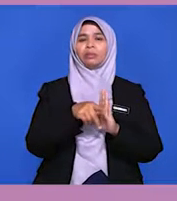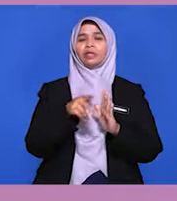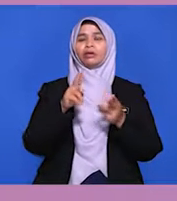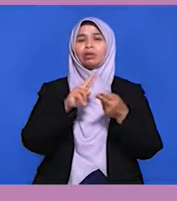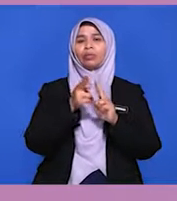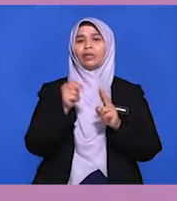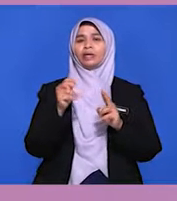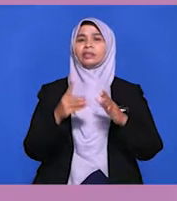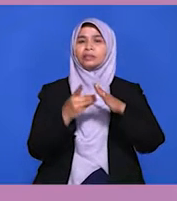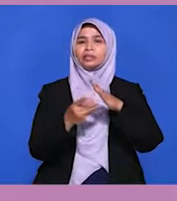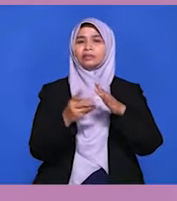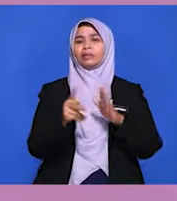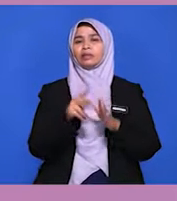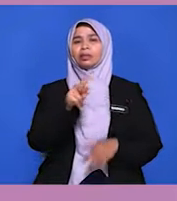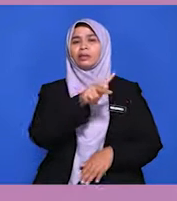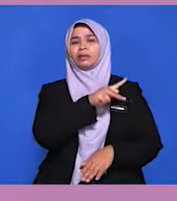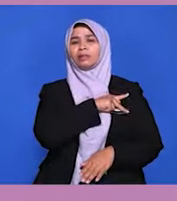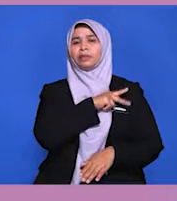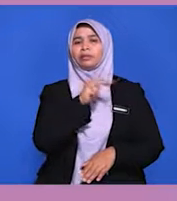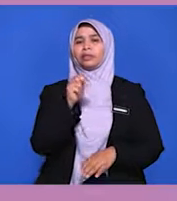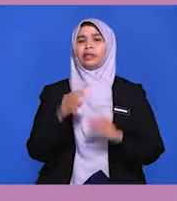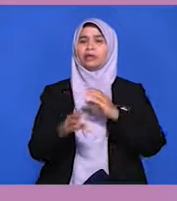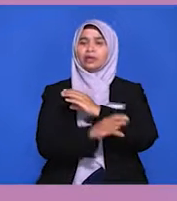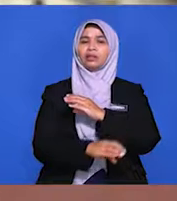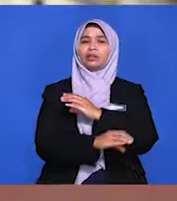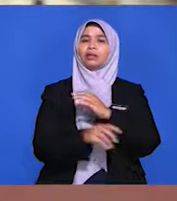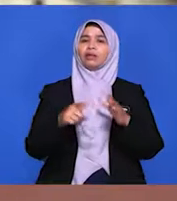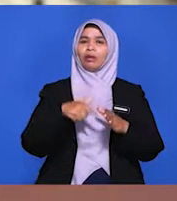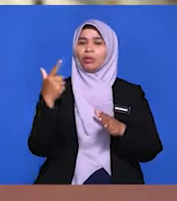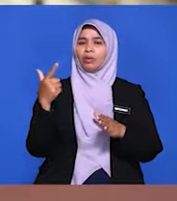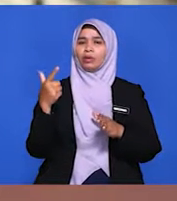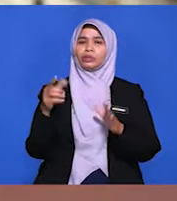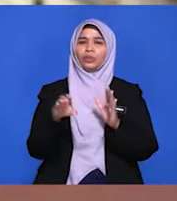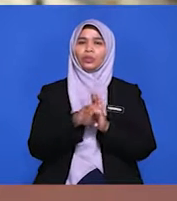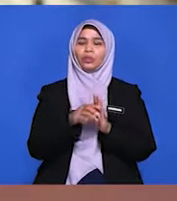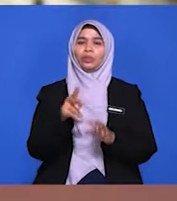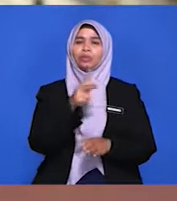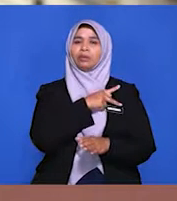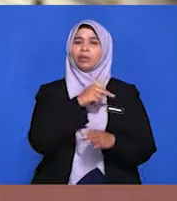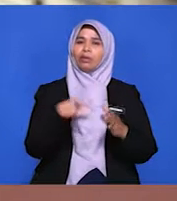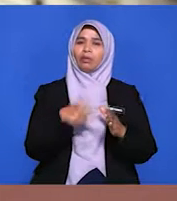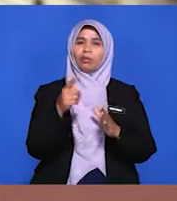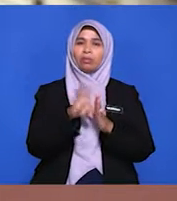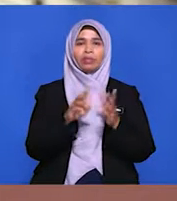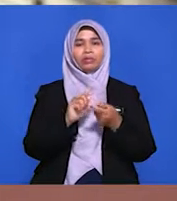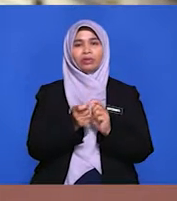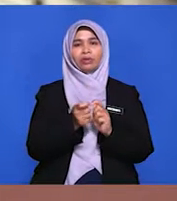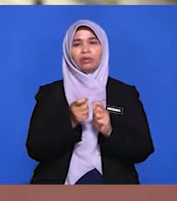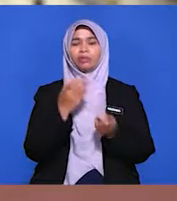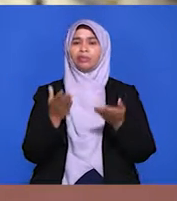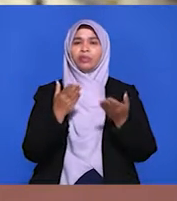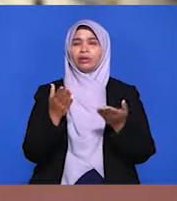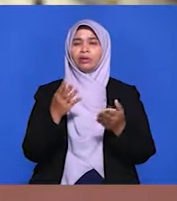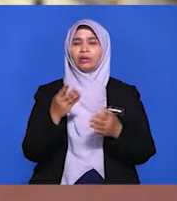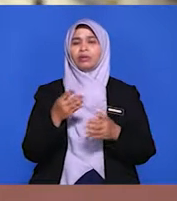perubahan dasar kepimpinan negara luar. Apabila pemimpin luar bertukar, berkemungkinan